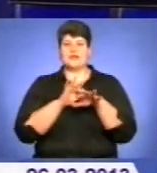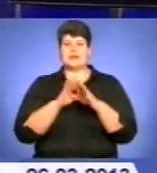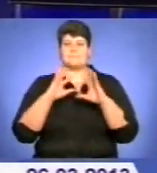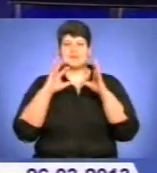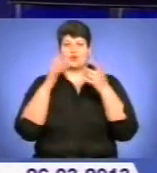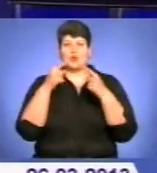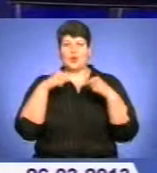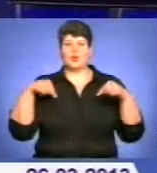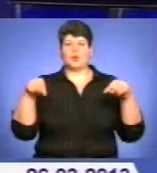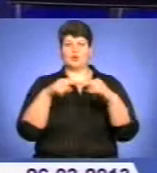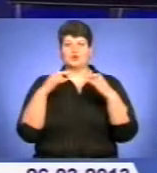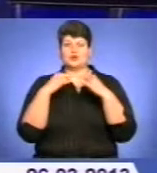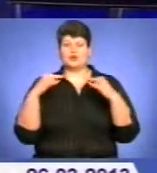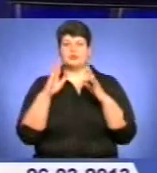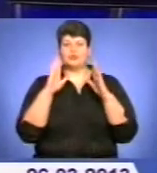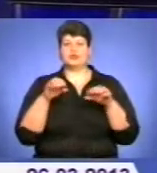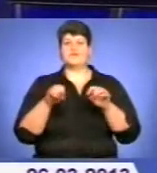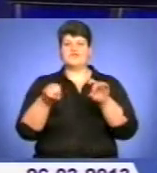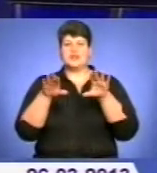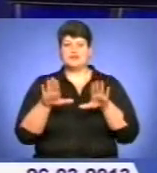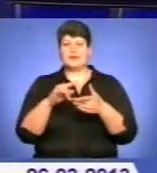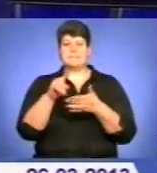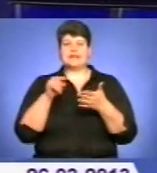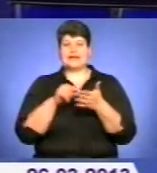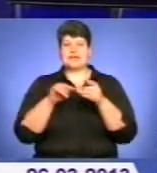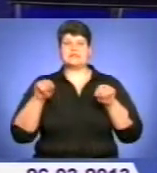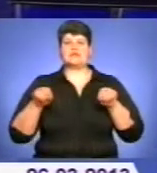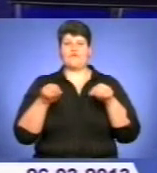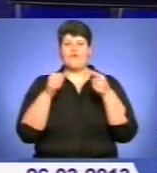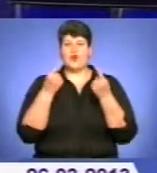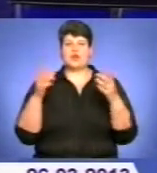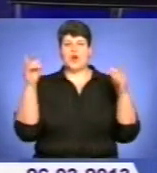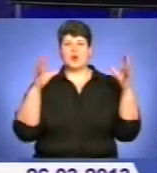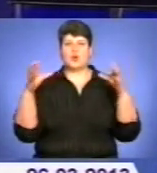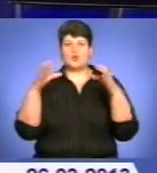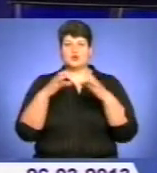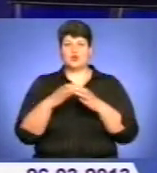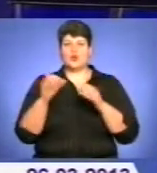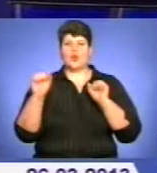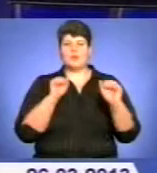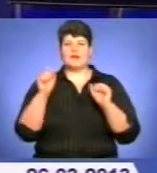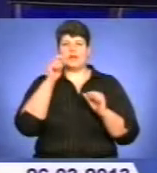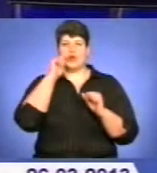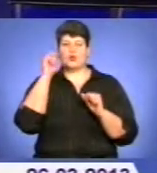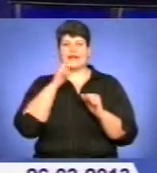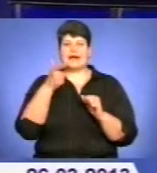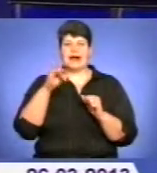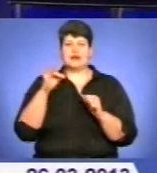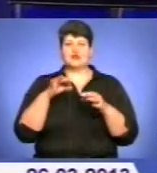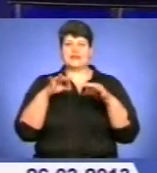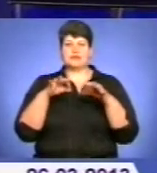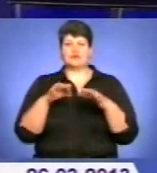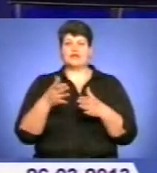круглого столу, під час якого буде вирішуватися питання щодо створення консорціуму з управління українською газотранспортною